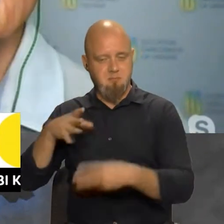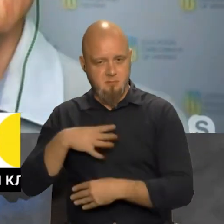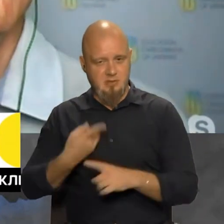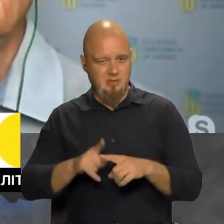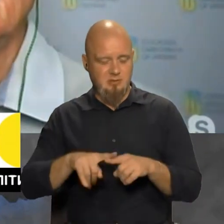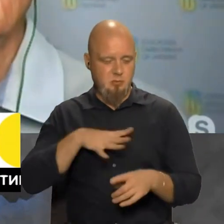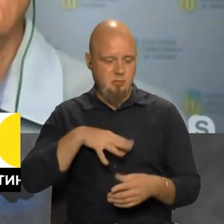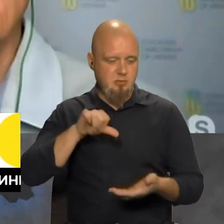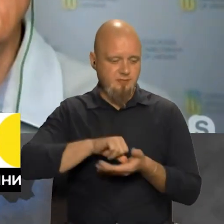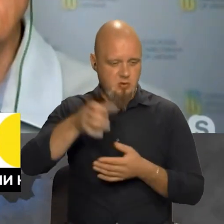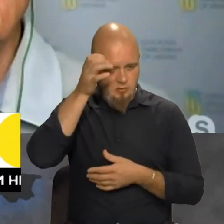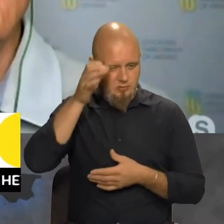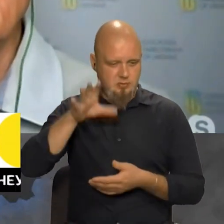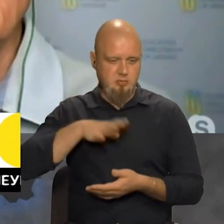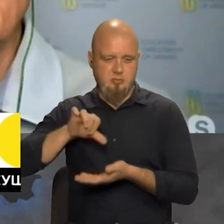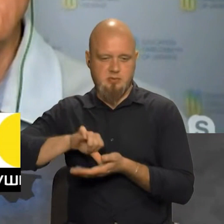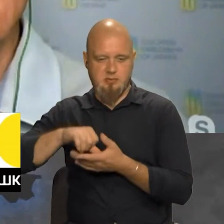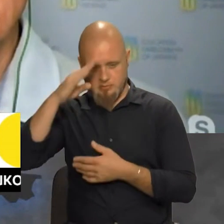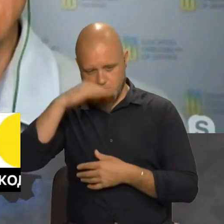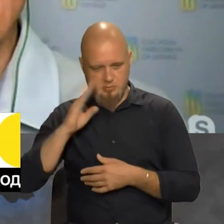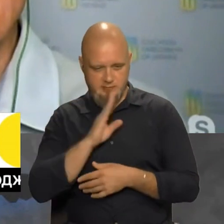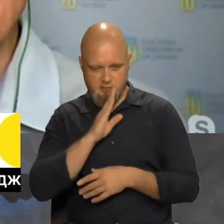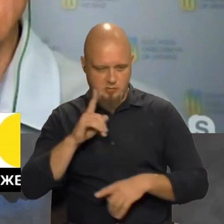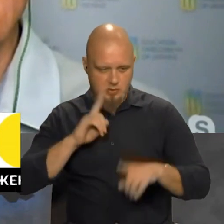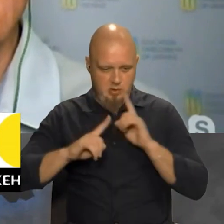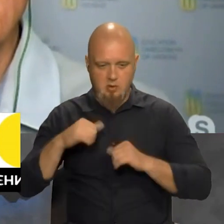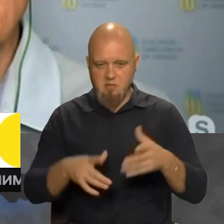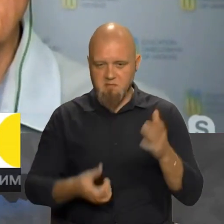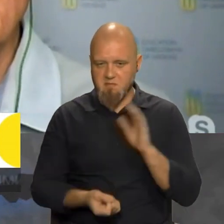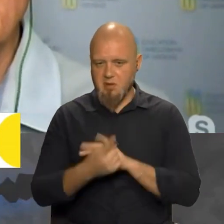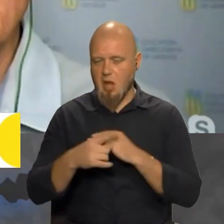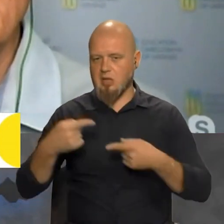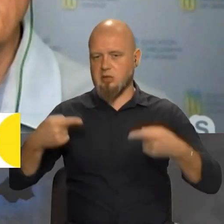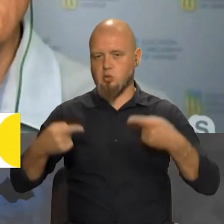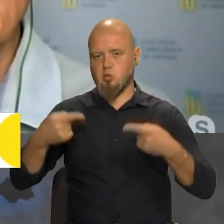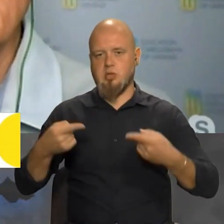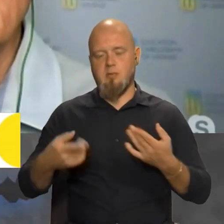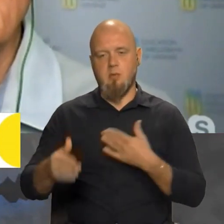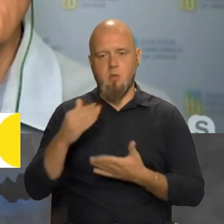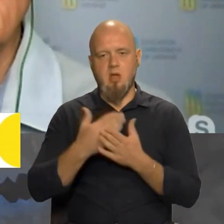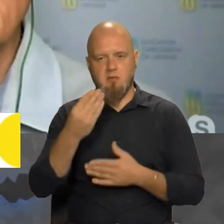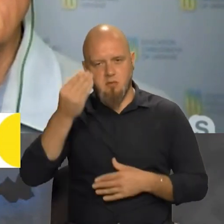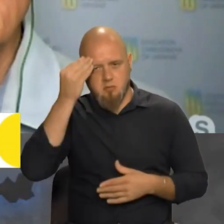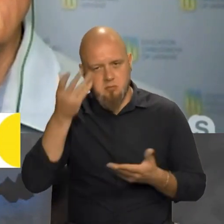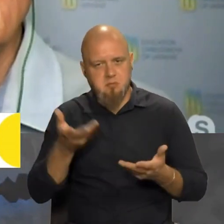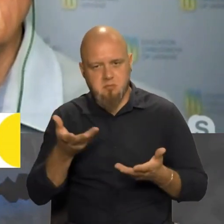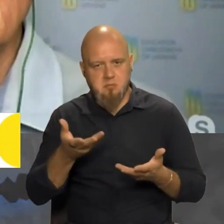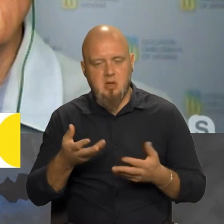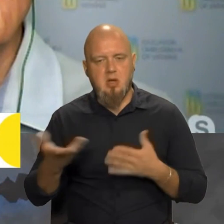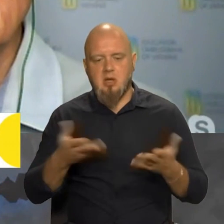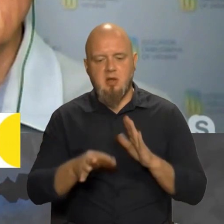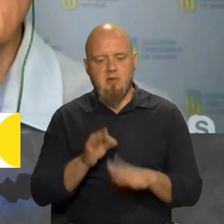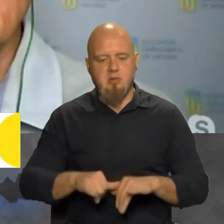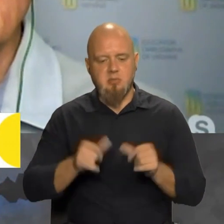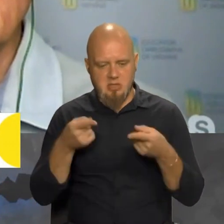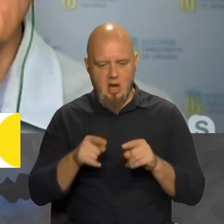були і представники освіти, і представники Батьківської ради, уже виникає дискусія. Однак, на вашу думку, який варіант